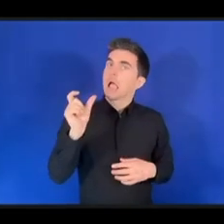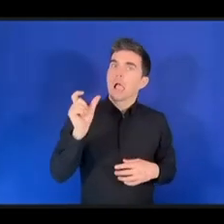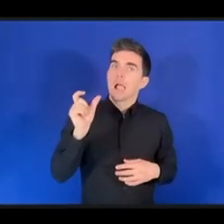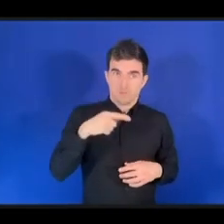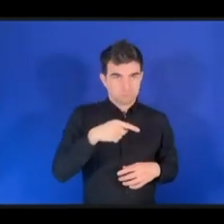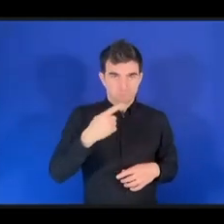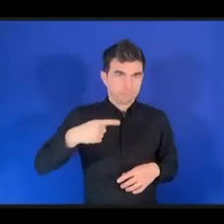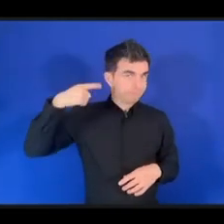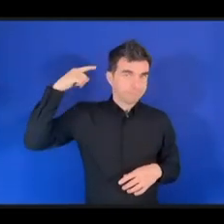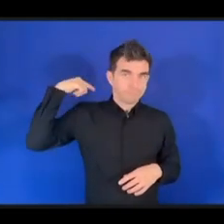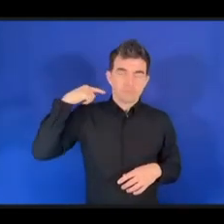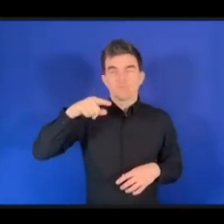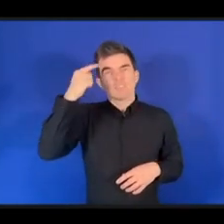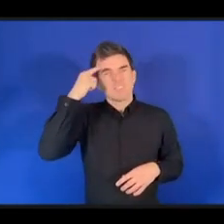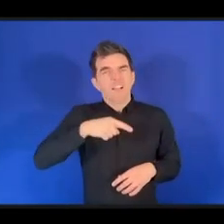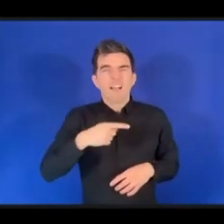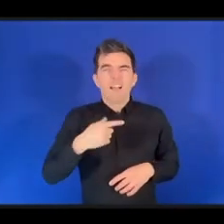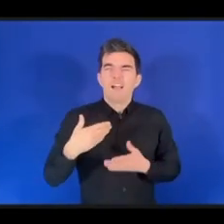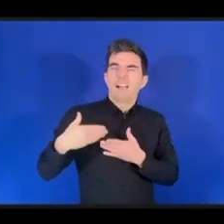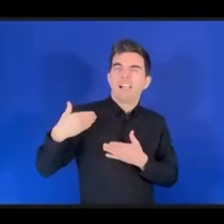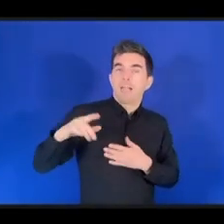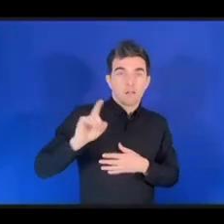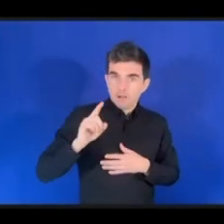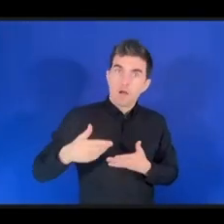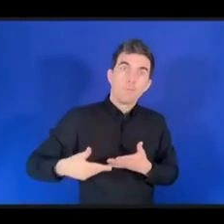Нинтендо, в технологических компаниях.